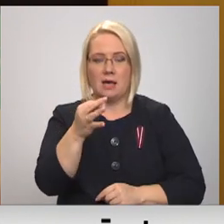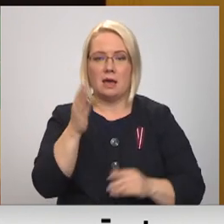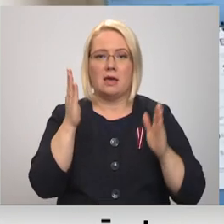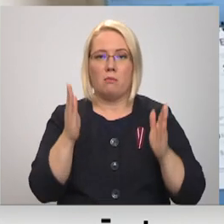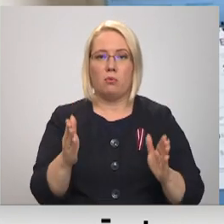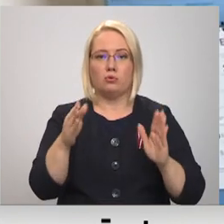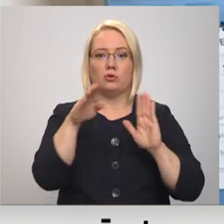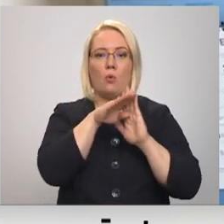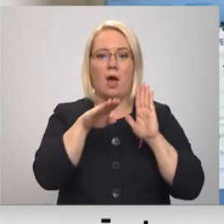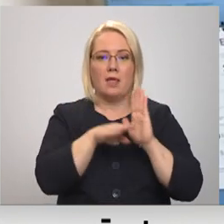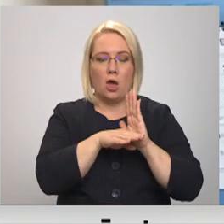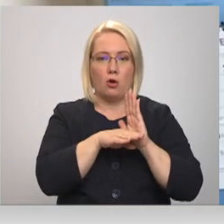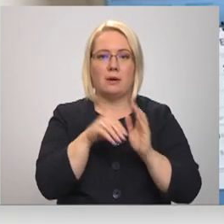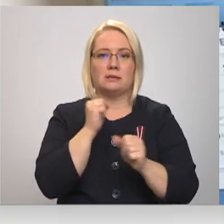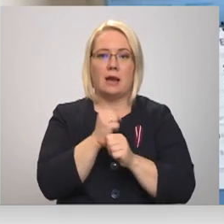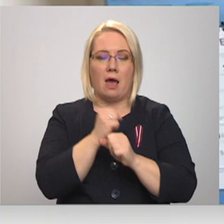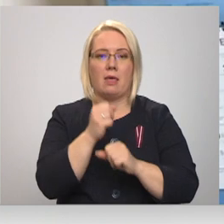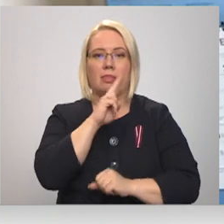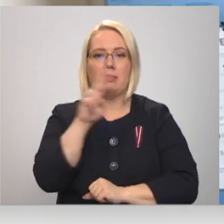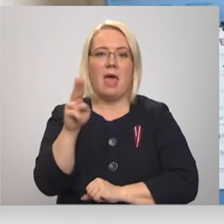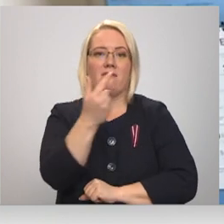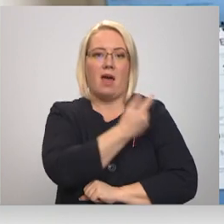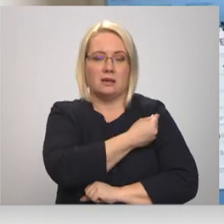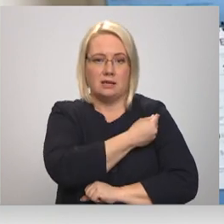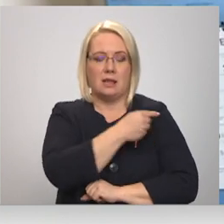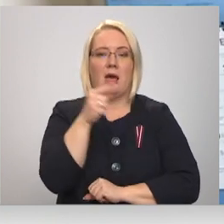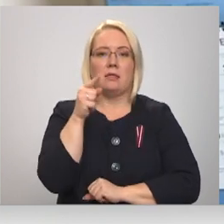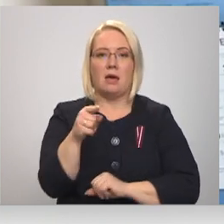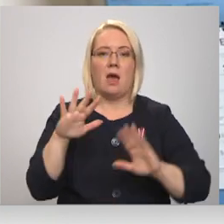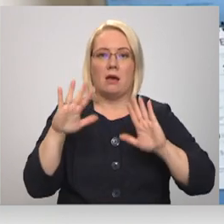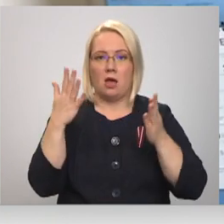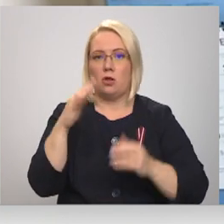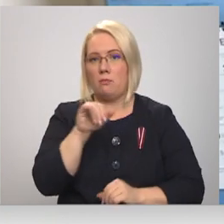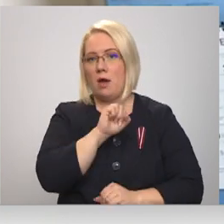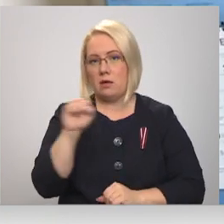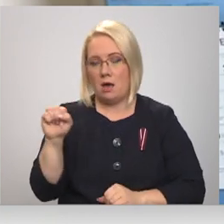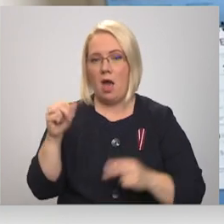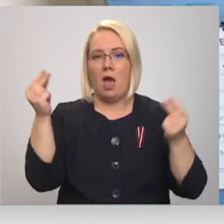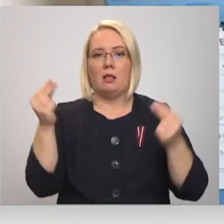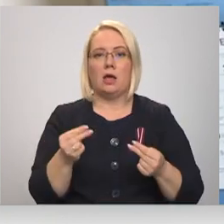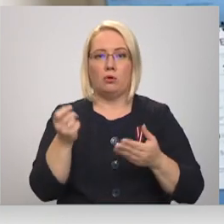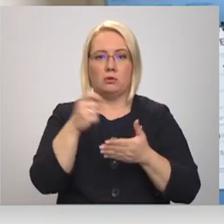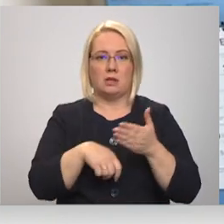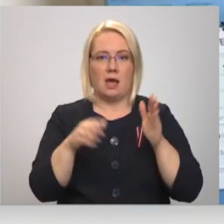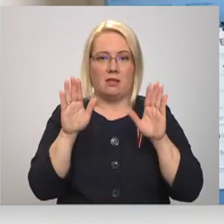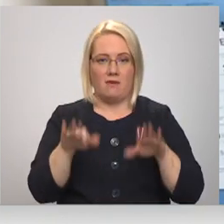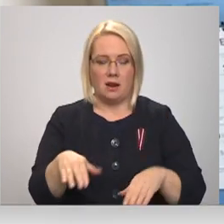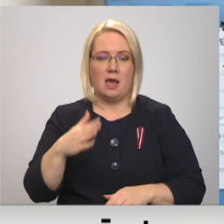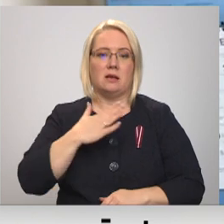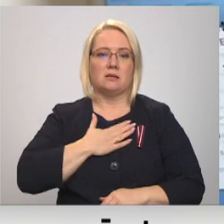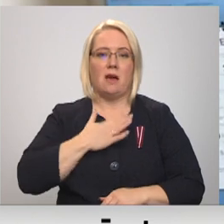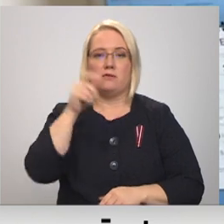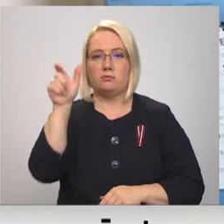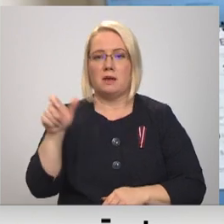strādāt, nevakcinēt, tad tādā gadījumā, jā, līgumu viņu varēs slēgt, viņu savus pacients